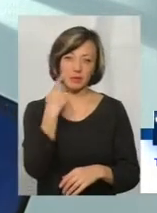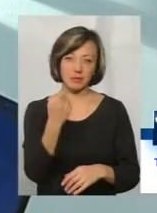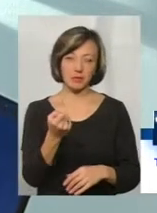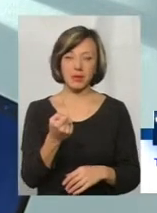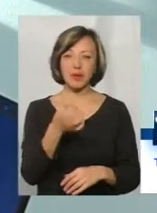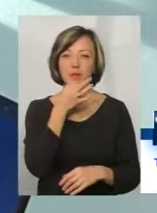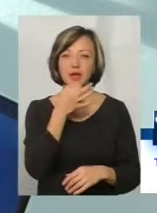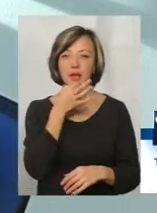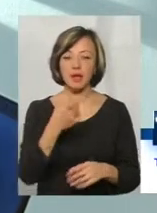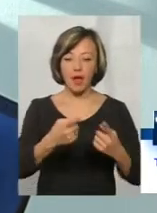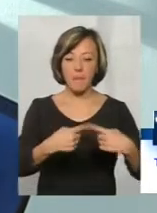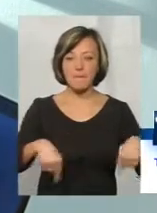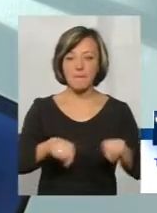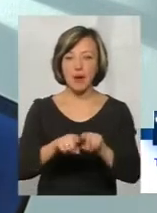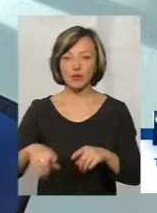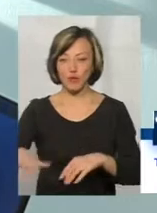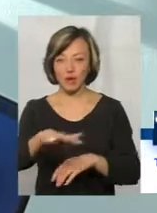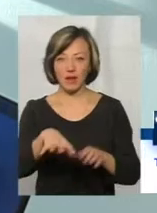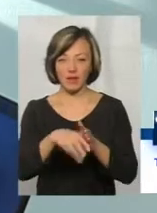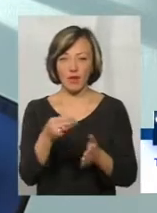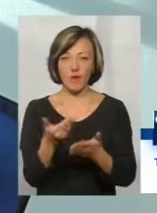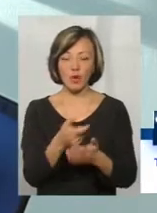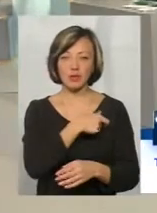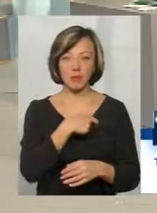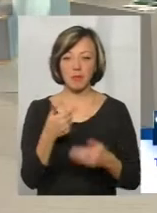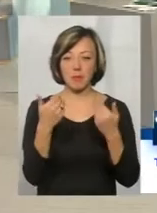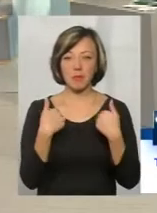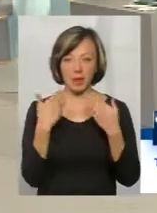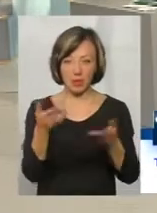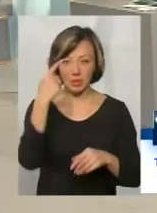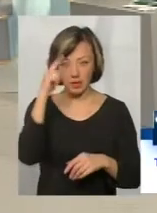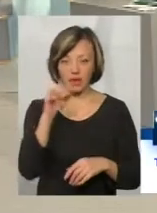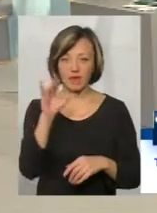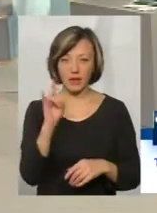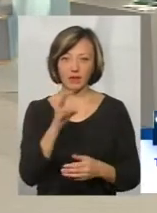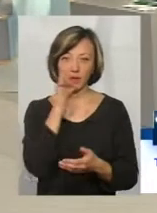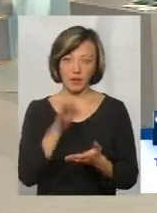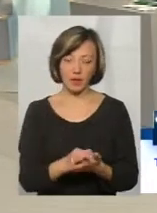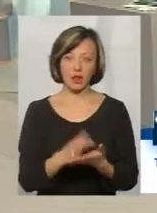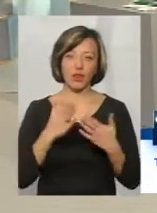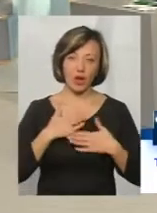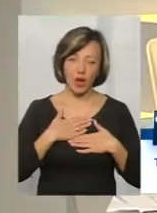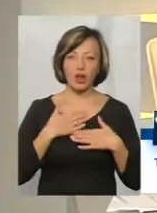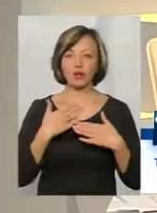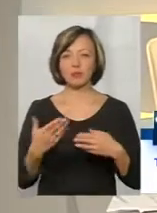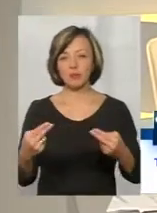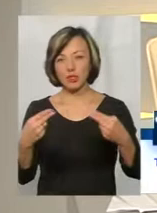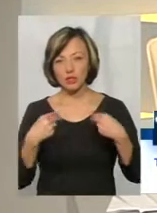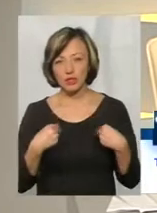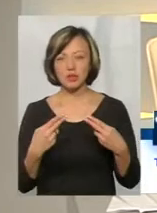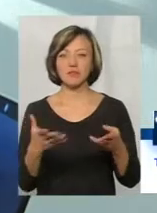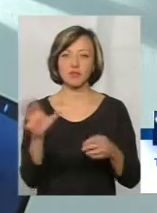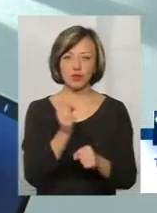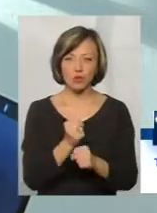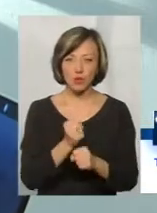-мажоритарники те, що ось це депутат-мажоритарник, ми його знаємо, він відповідальний перед нашим Він до нас приїде,